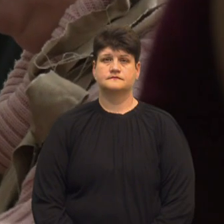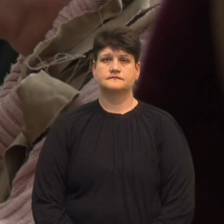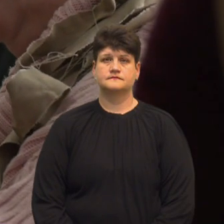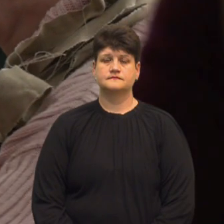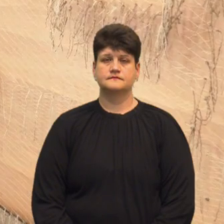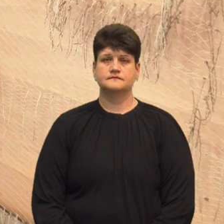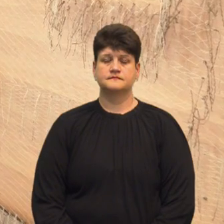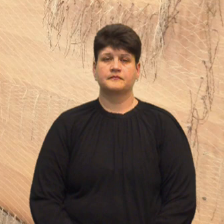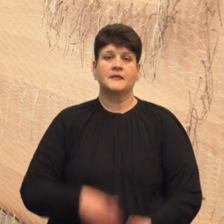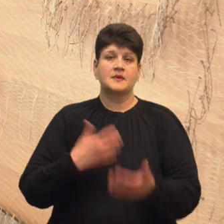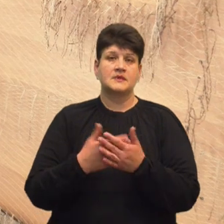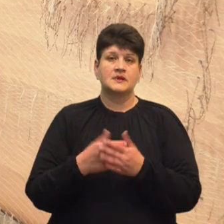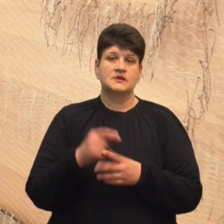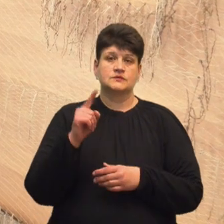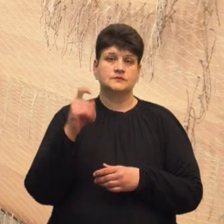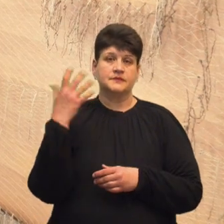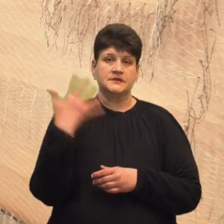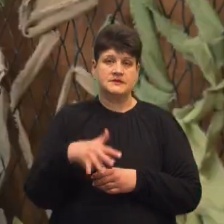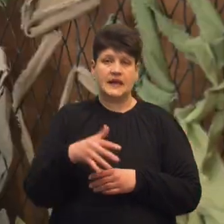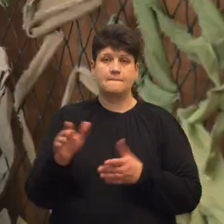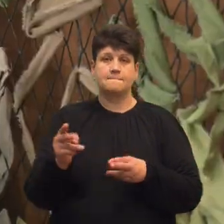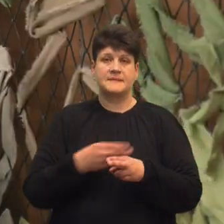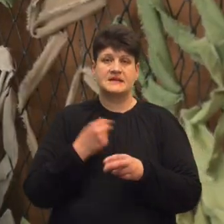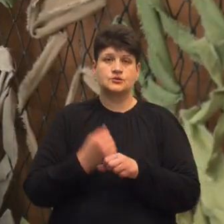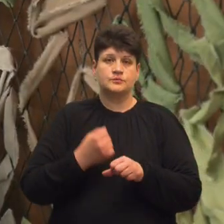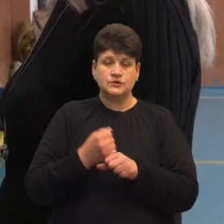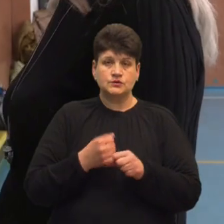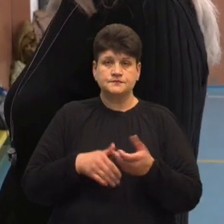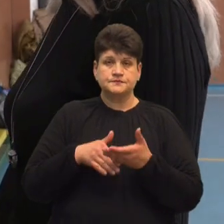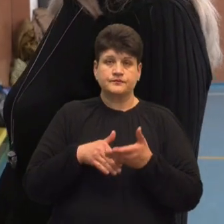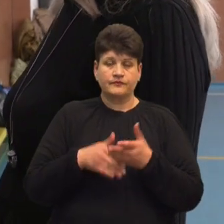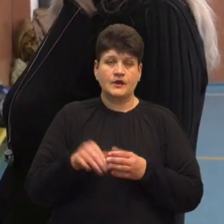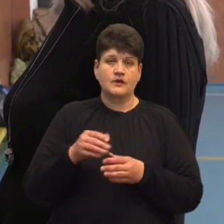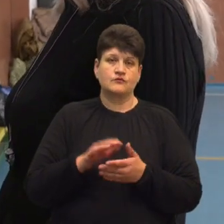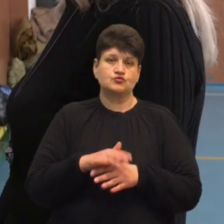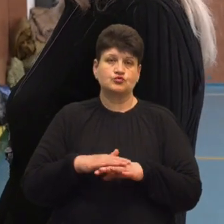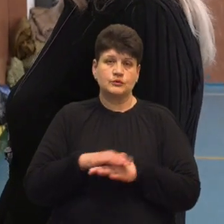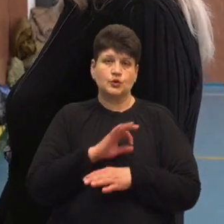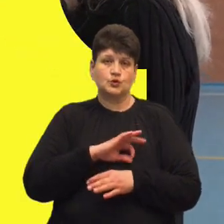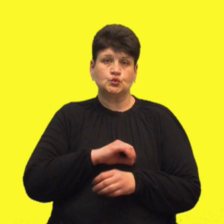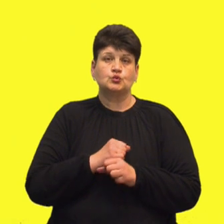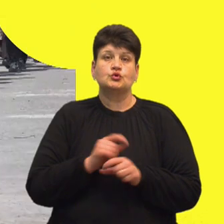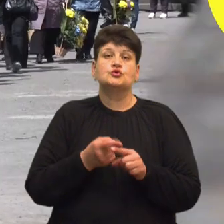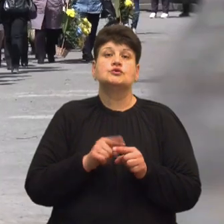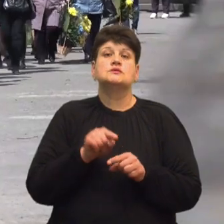Майже півтори сотні безробітних на Тернопільщині долучилися до суспільно корисних робіт. Що це за роботи?